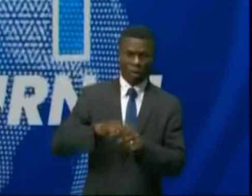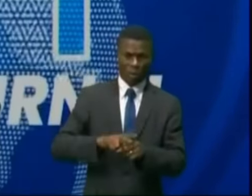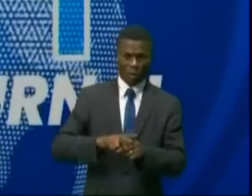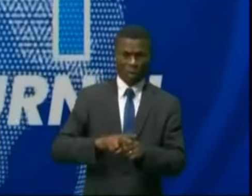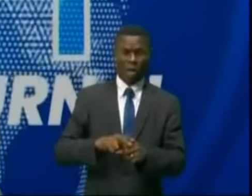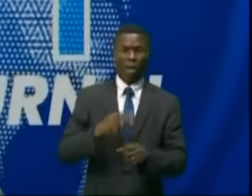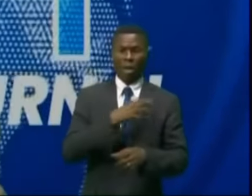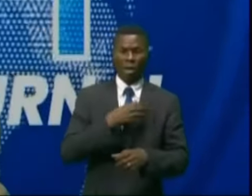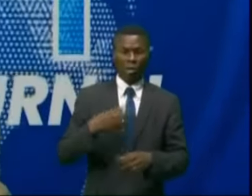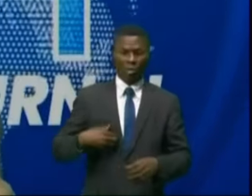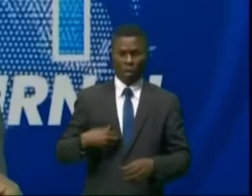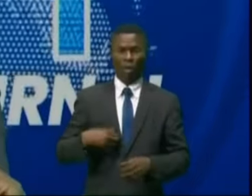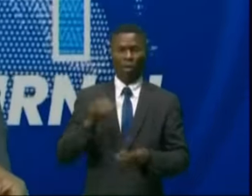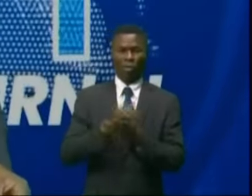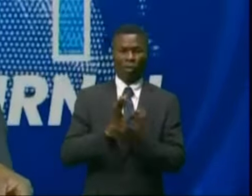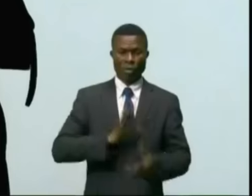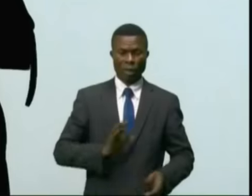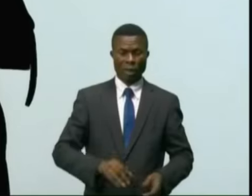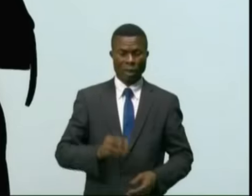est allée à leur chevet.